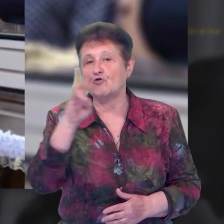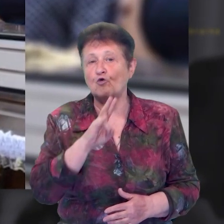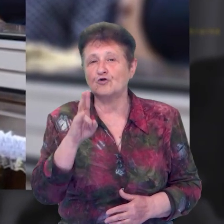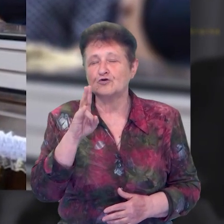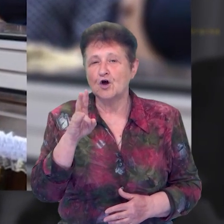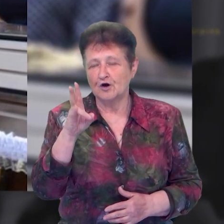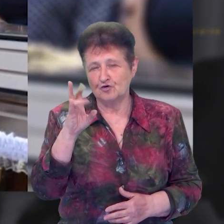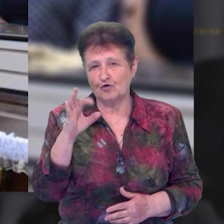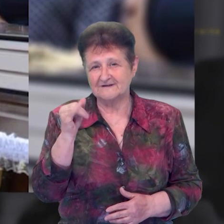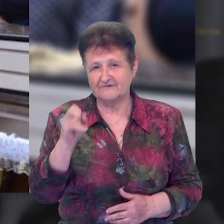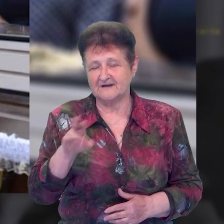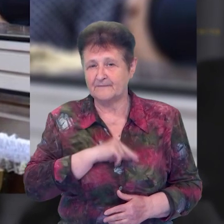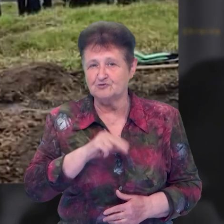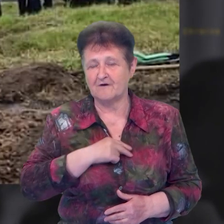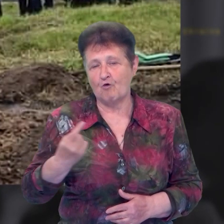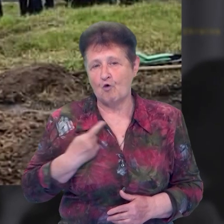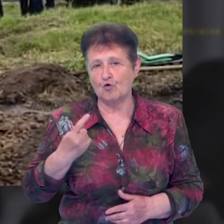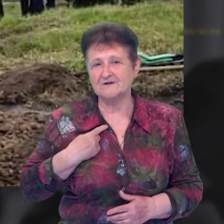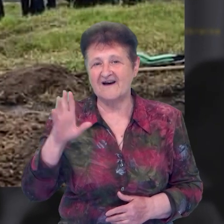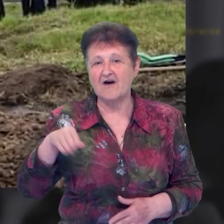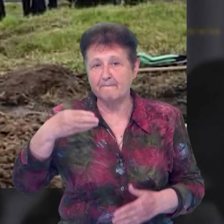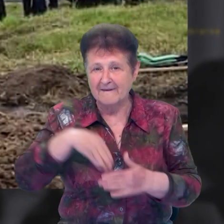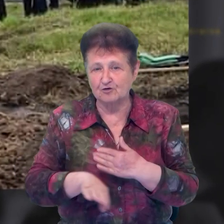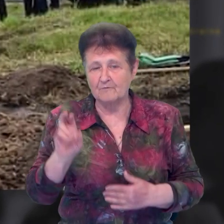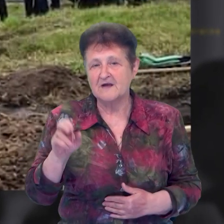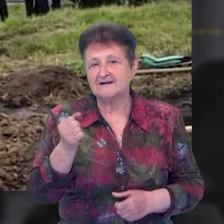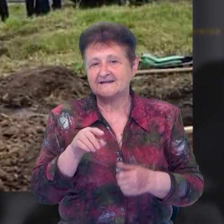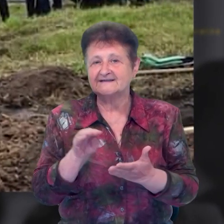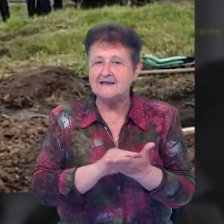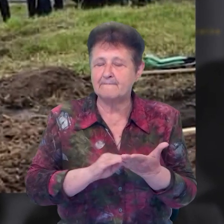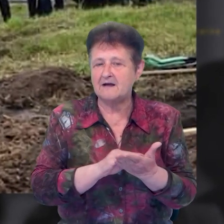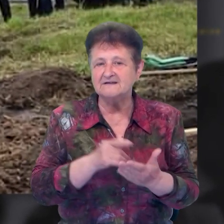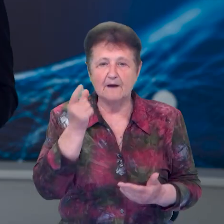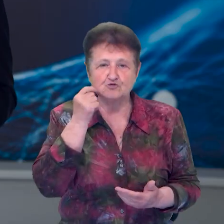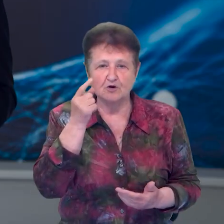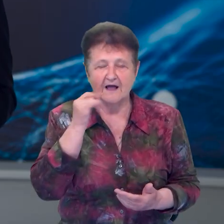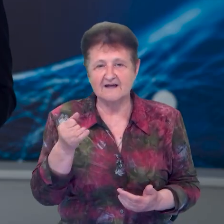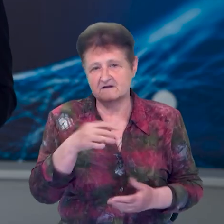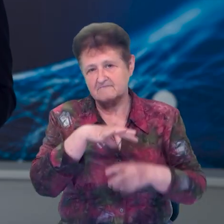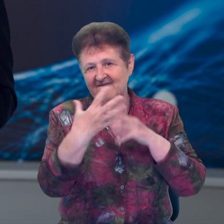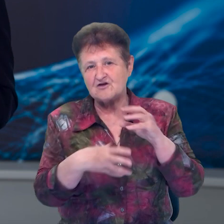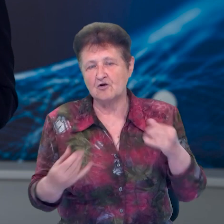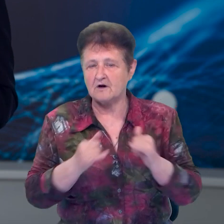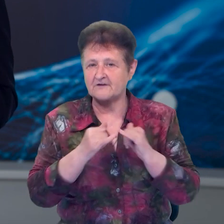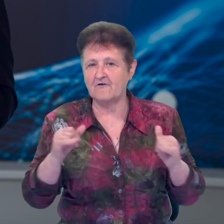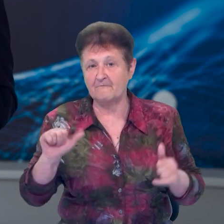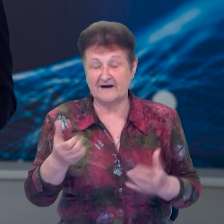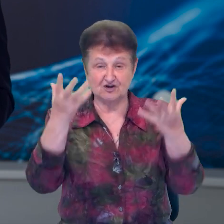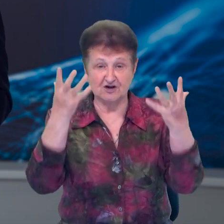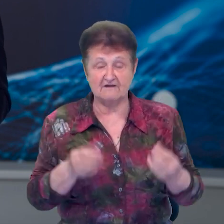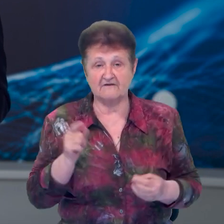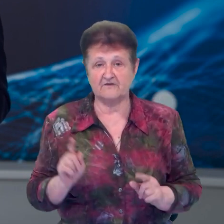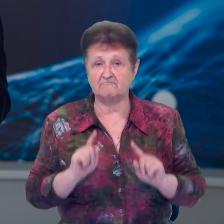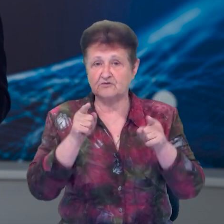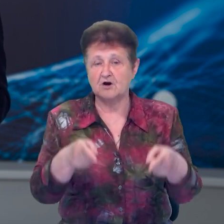Працював охоронцем у столичному метро. Також чоловік займався бджолярством та виноградарством. У перший день повномасштабної війни Юрій